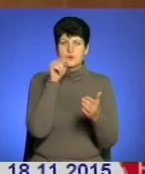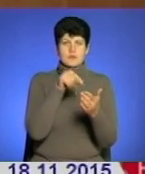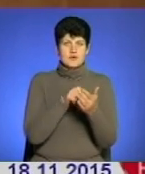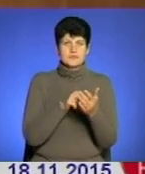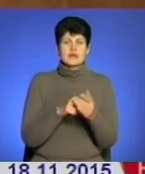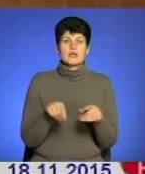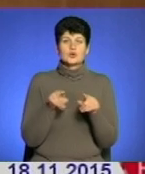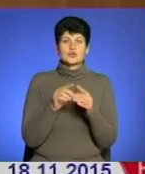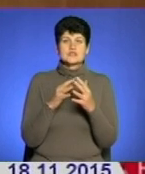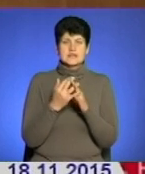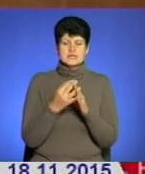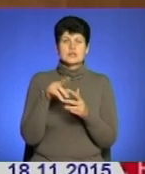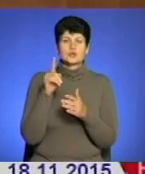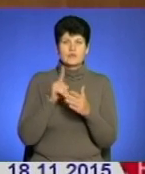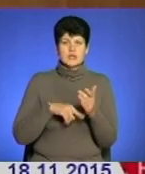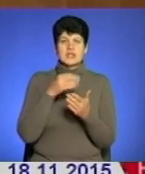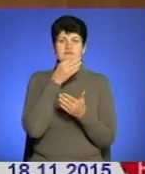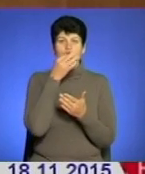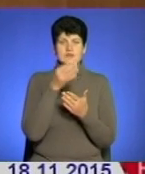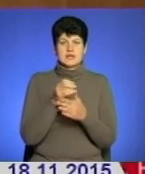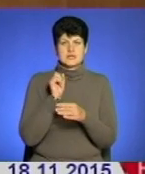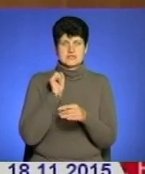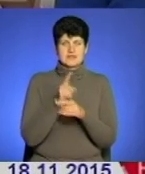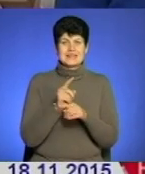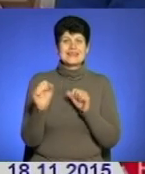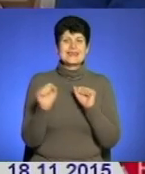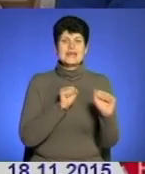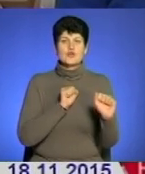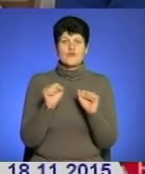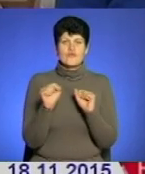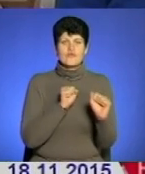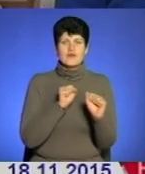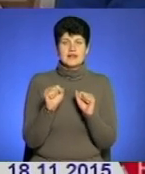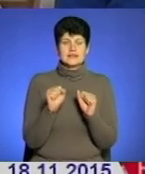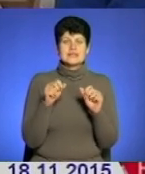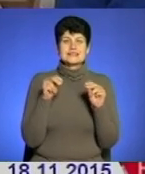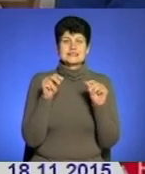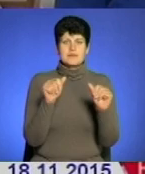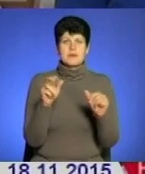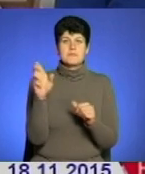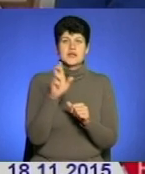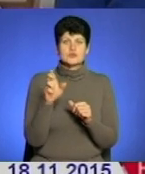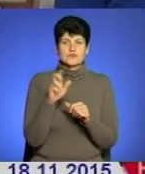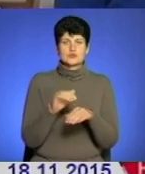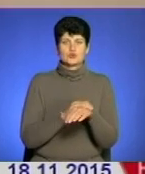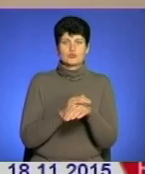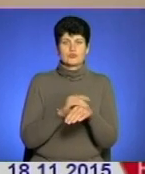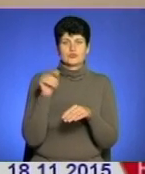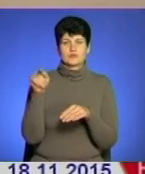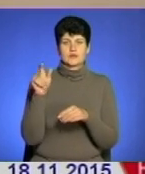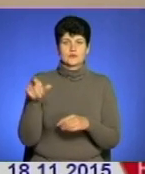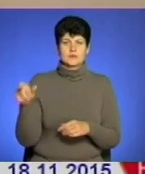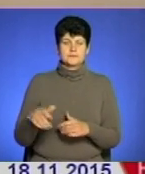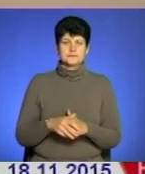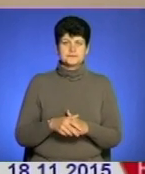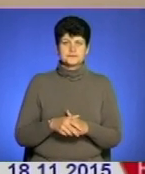односельці довірили йому відповідальніше завдання – керувати ласами землями Березовиці та добробутом її мешканців.